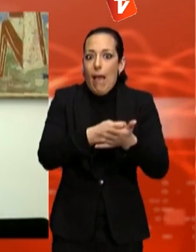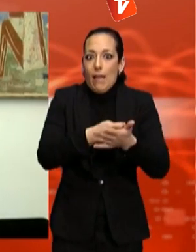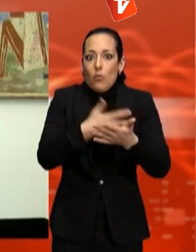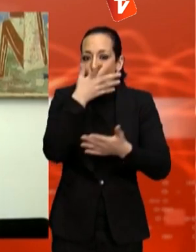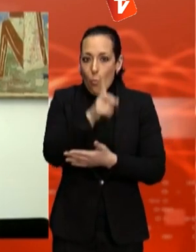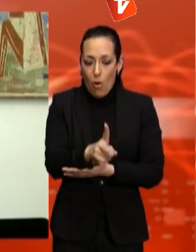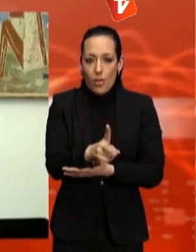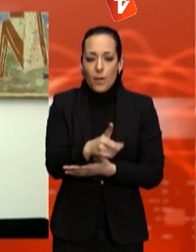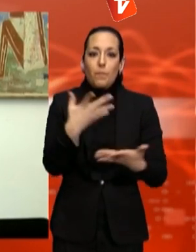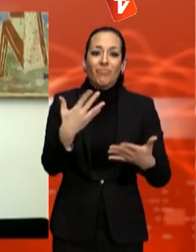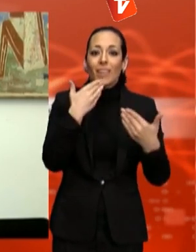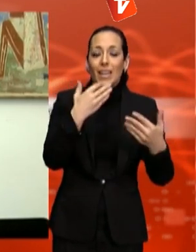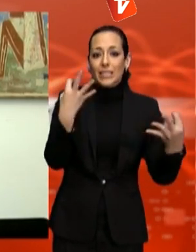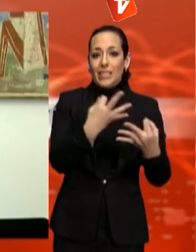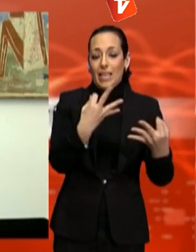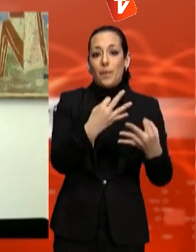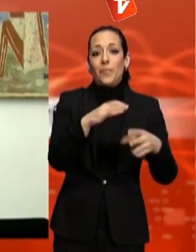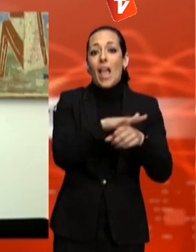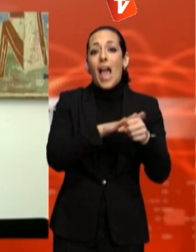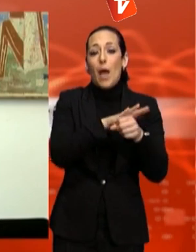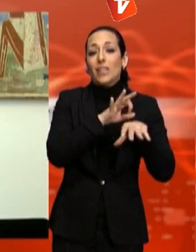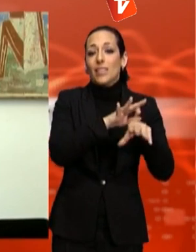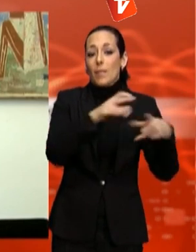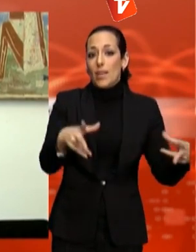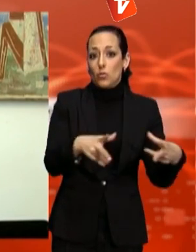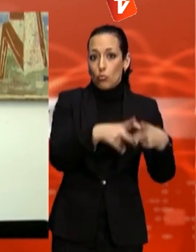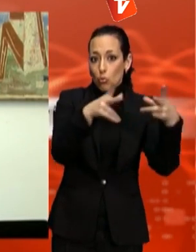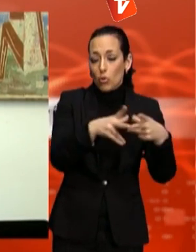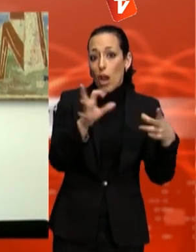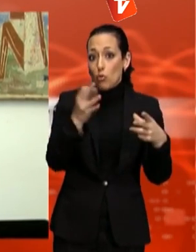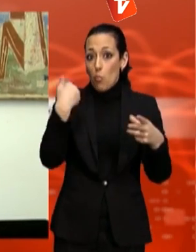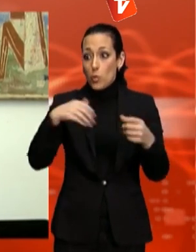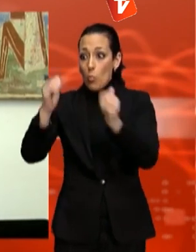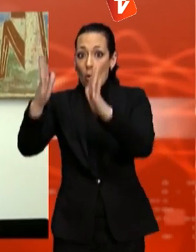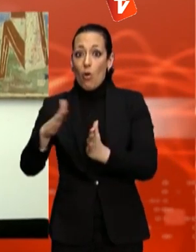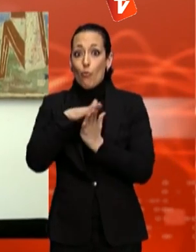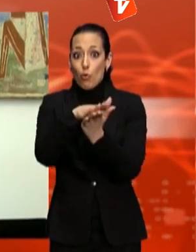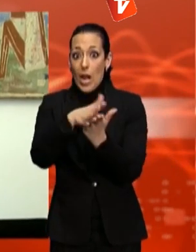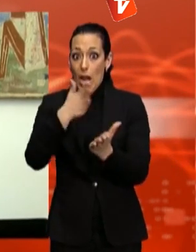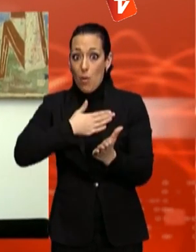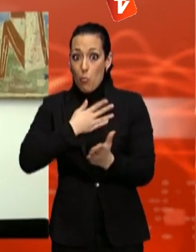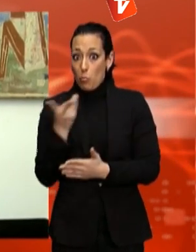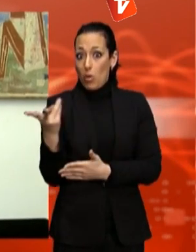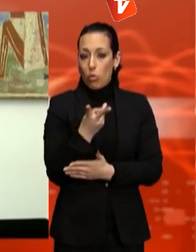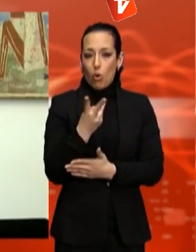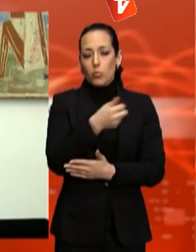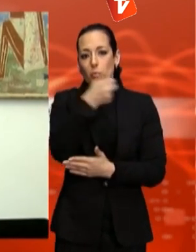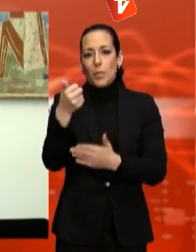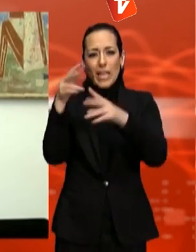o tant a través dels serveis socials, doncs evidentment s'estudia el cas i